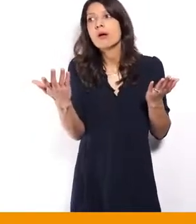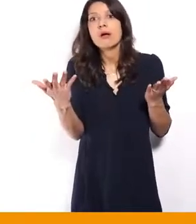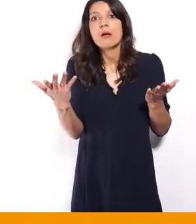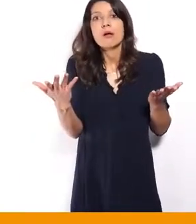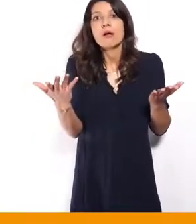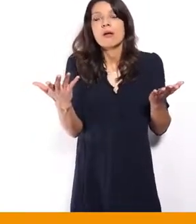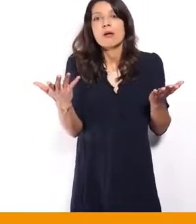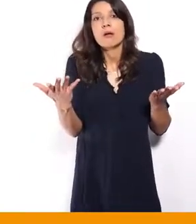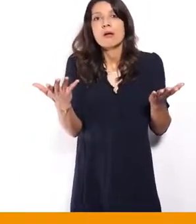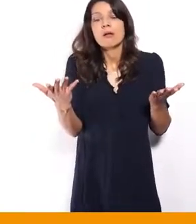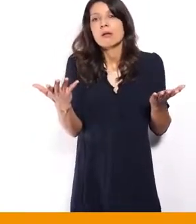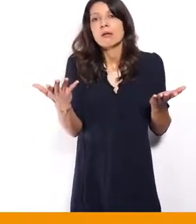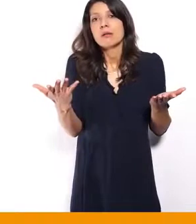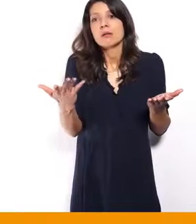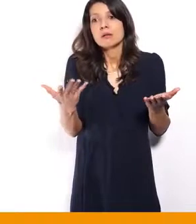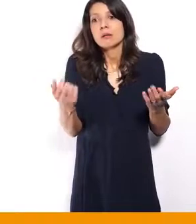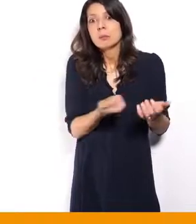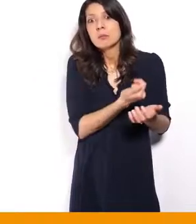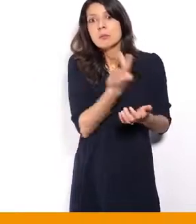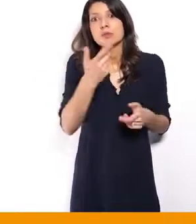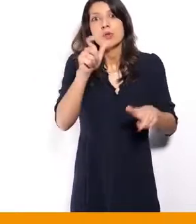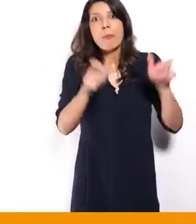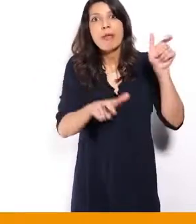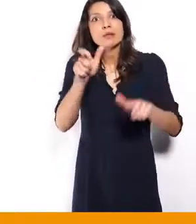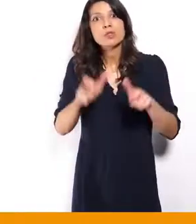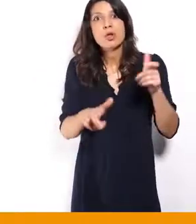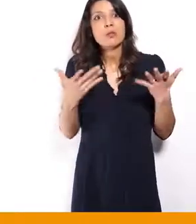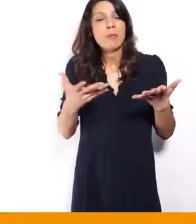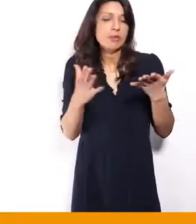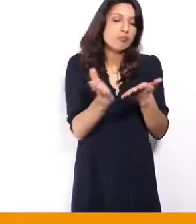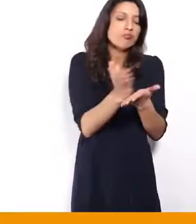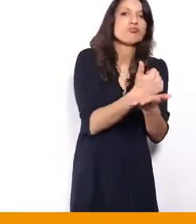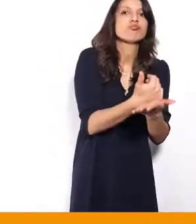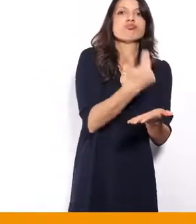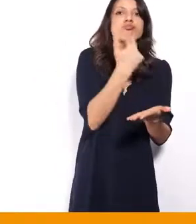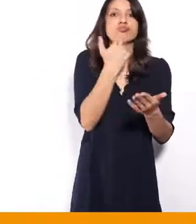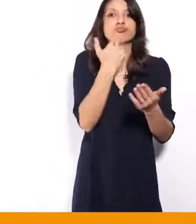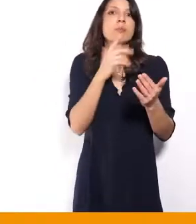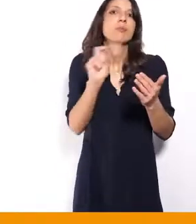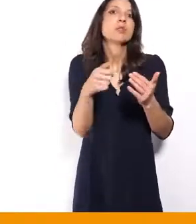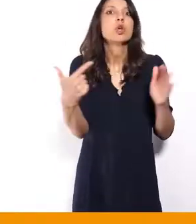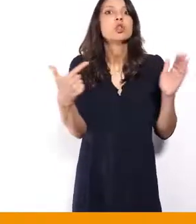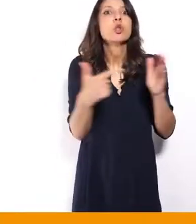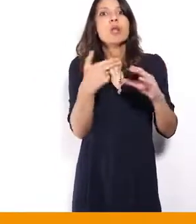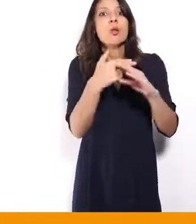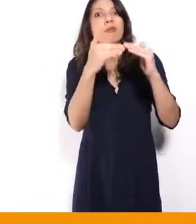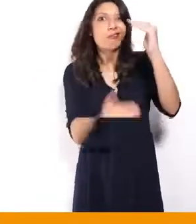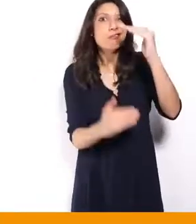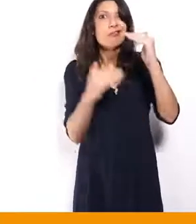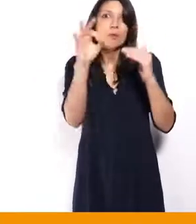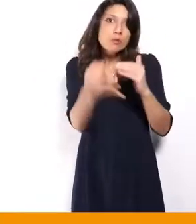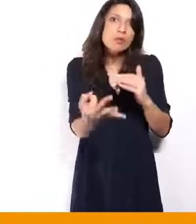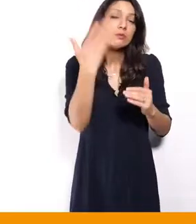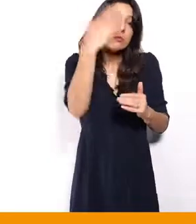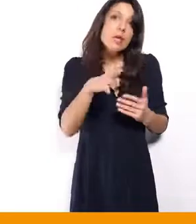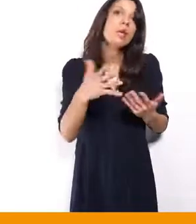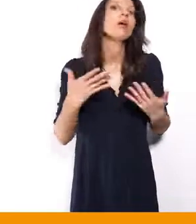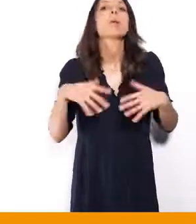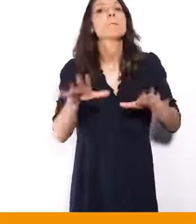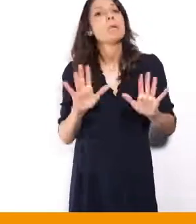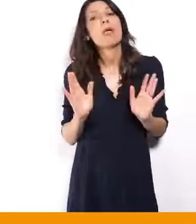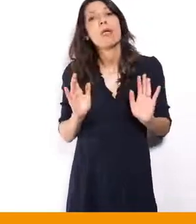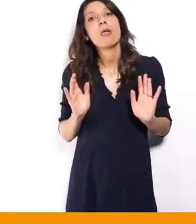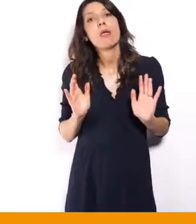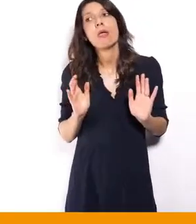beaucoup de personnes gagnent ou touchent. Bien sûr, je le sais. Mais ça n'empêche qu'on doit dire, bah,